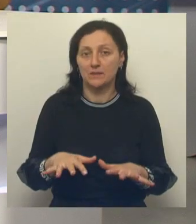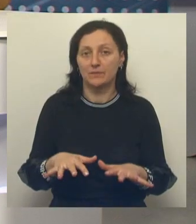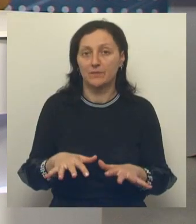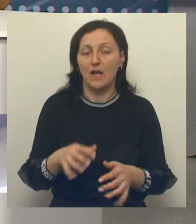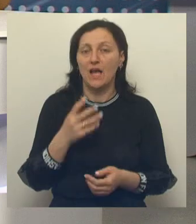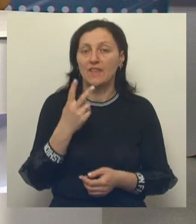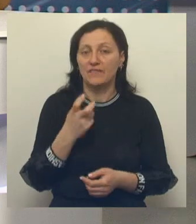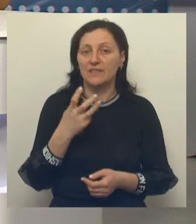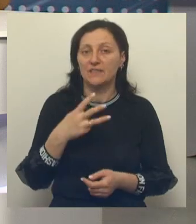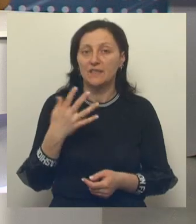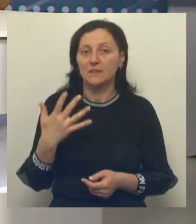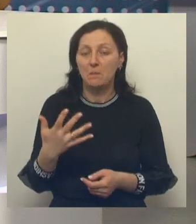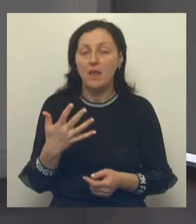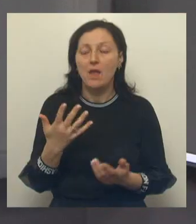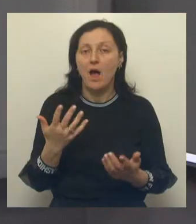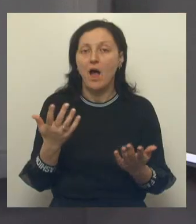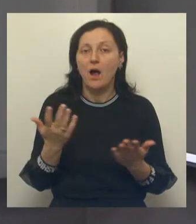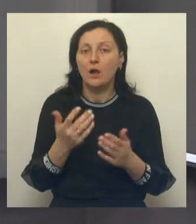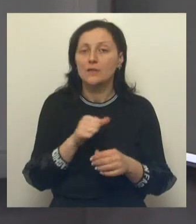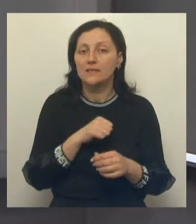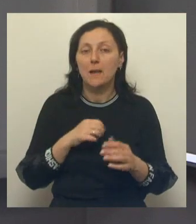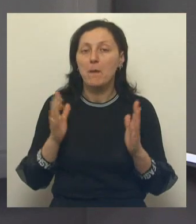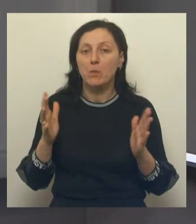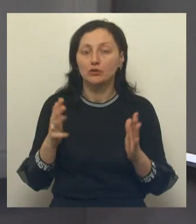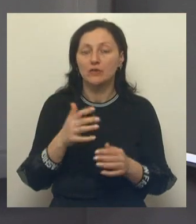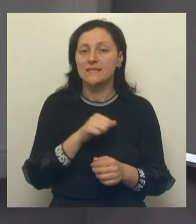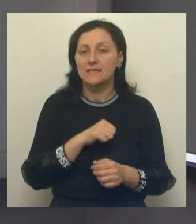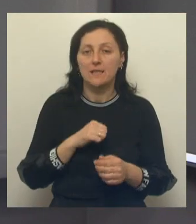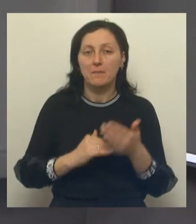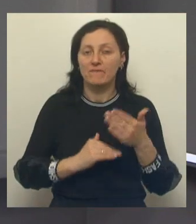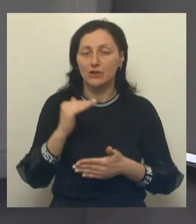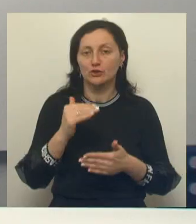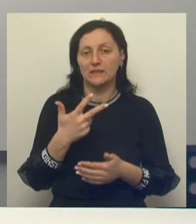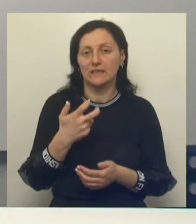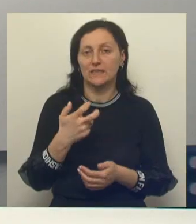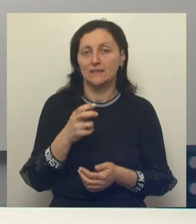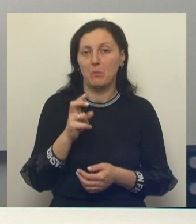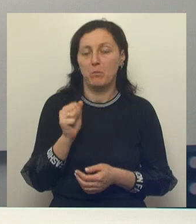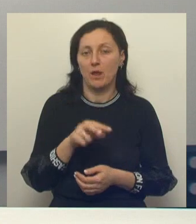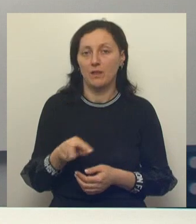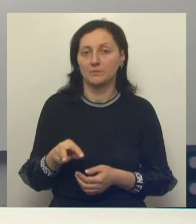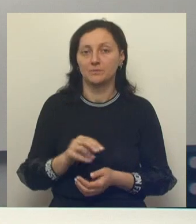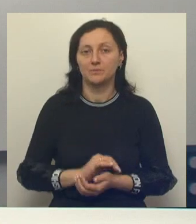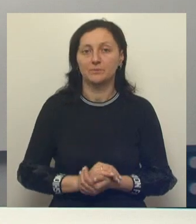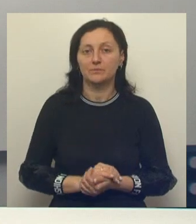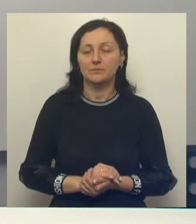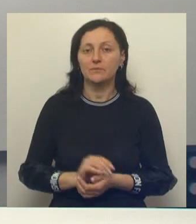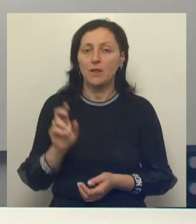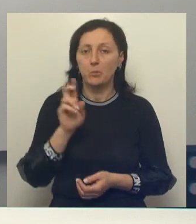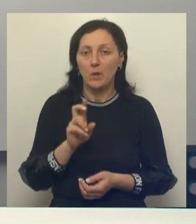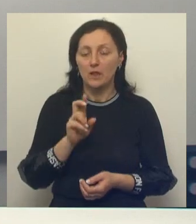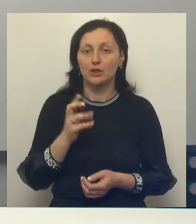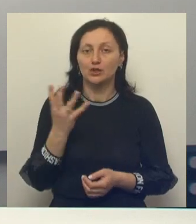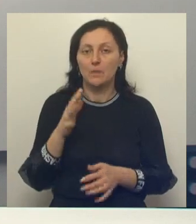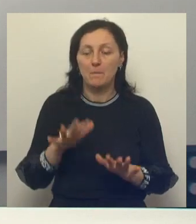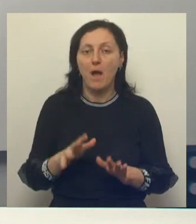235 это из скольки возможных? 300 баллов. Самое максимальное это 300 баллов. Веренька Анатольевна, ну вот Белгород на четвертом месте,